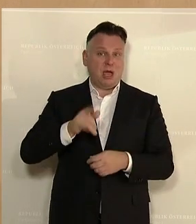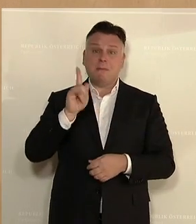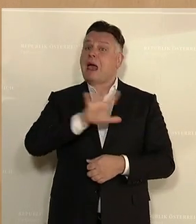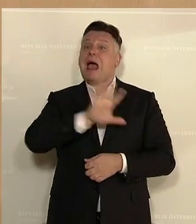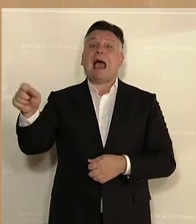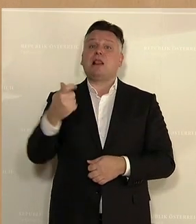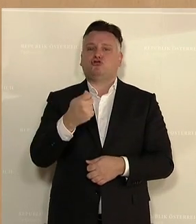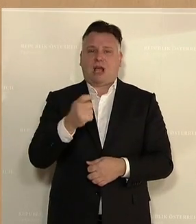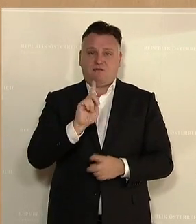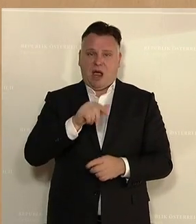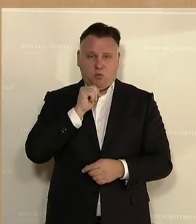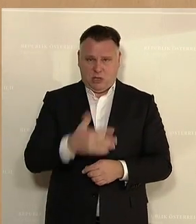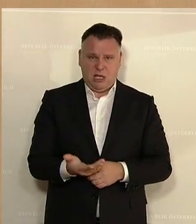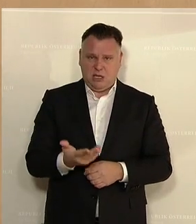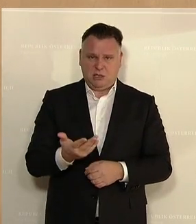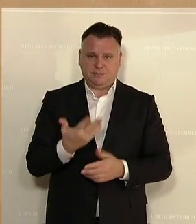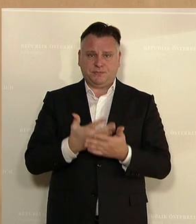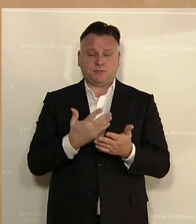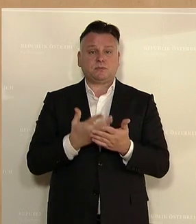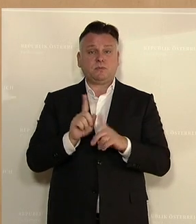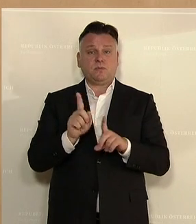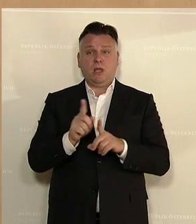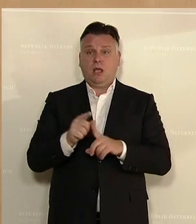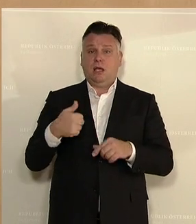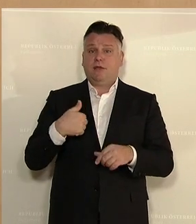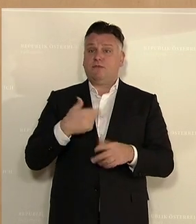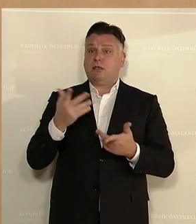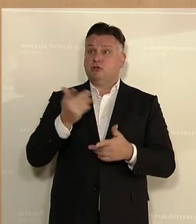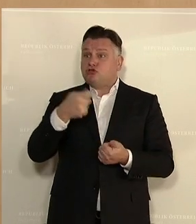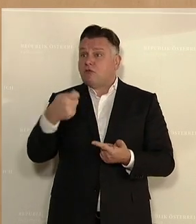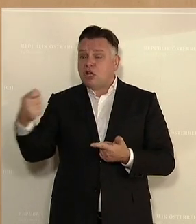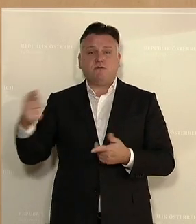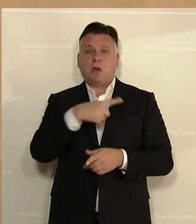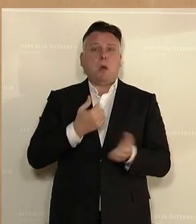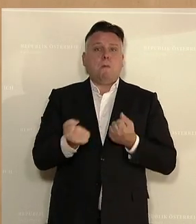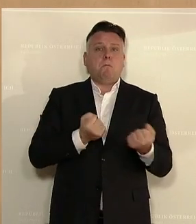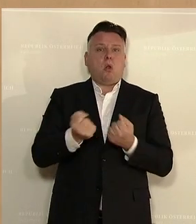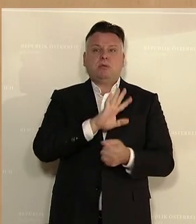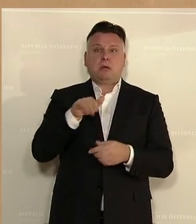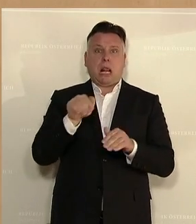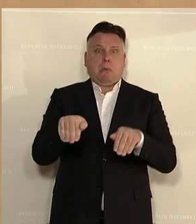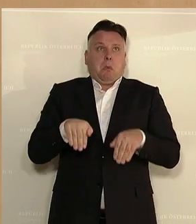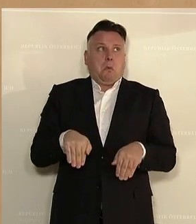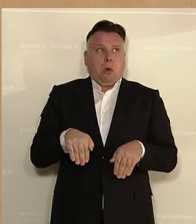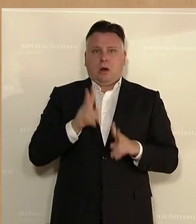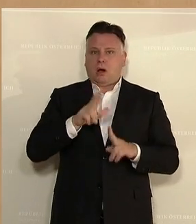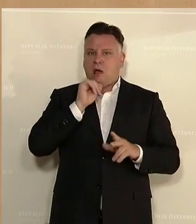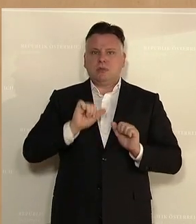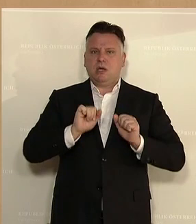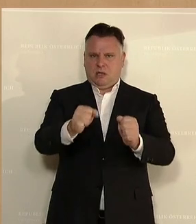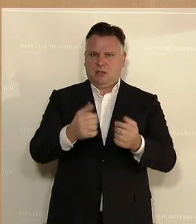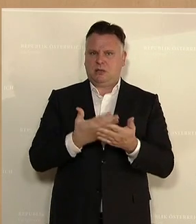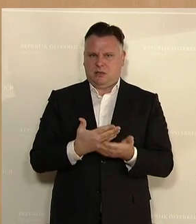strafbar machen und man will vor allem nicht, dass politisches Handeln unmöglich wird. Und wir haben da Dinge drinnen, die wirklich